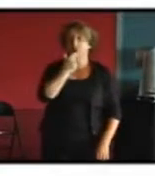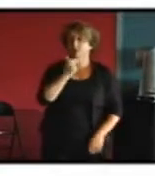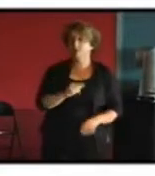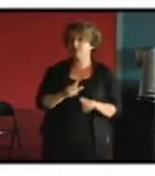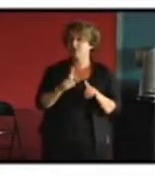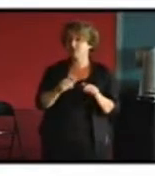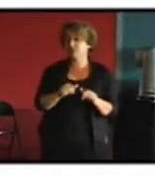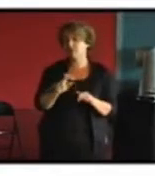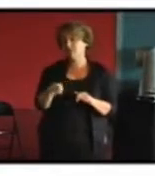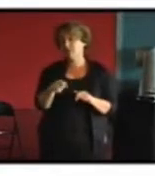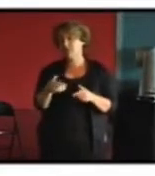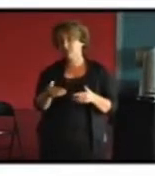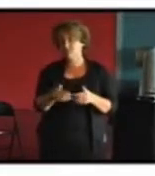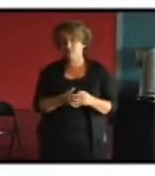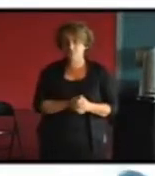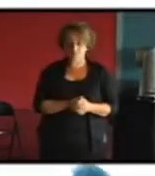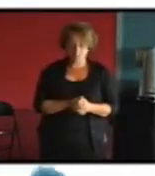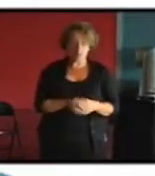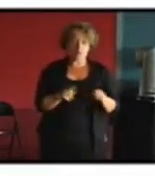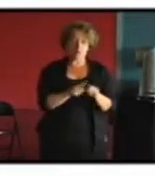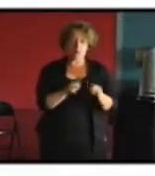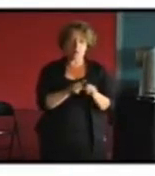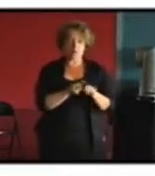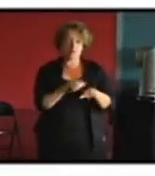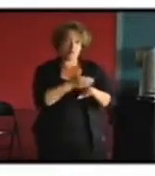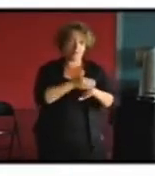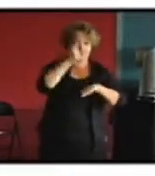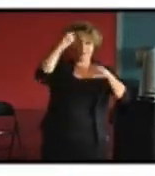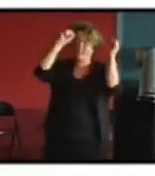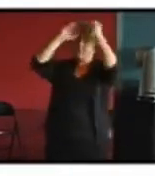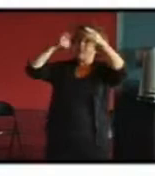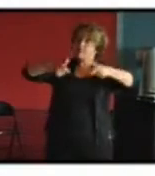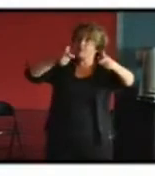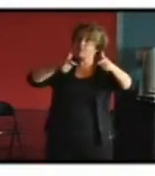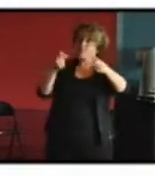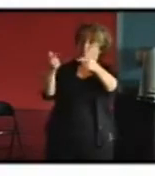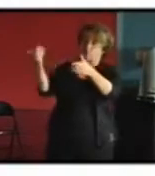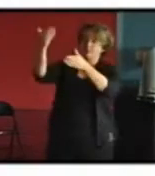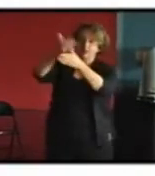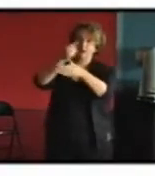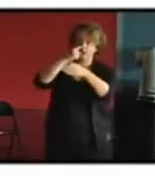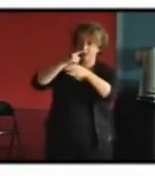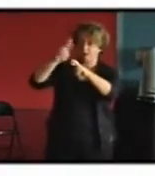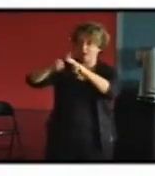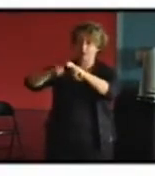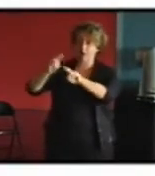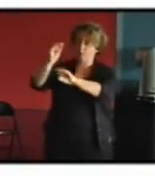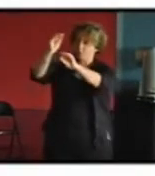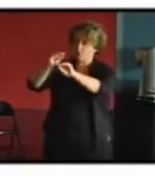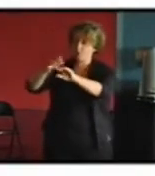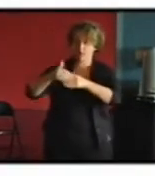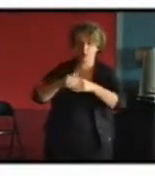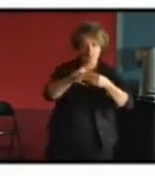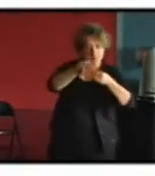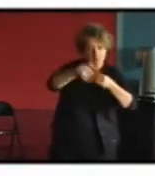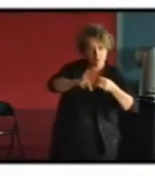peut attendre justement de la préservation ou de l'adaptation ou de voilà du patrimoine quel